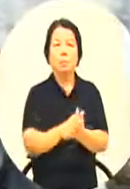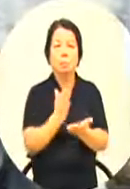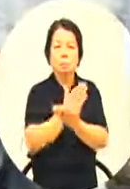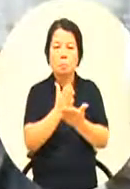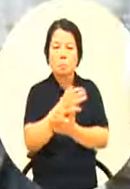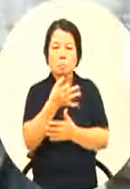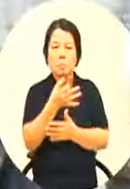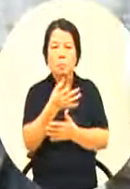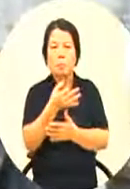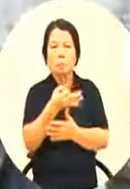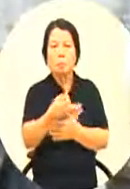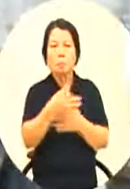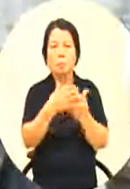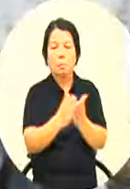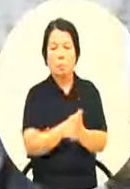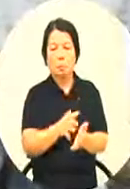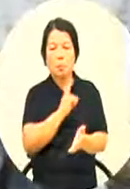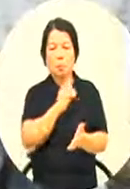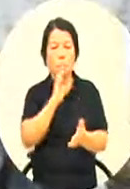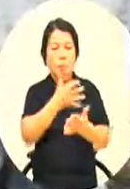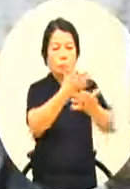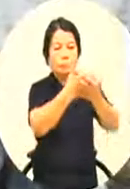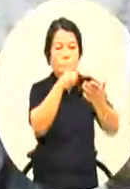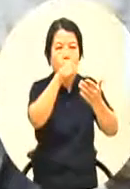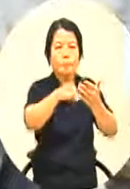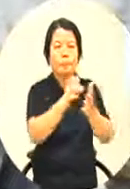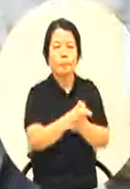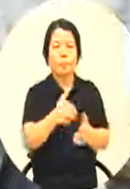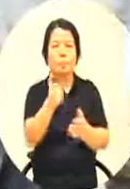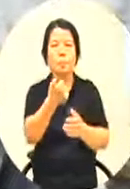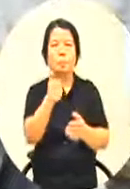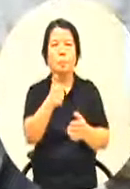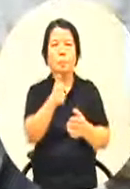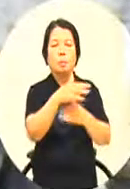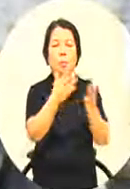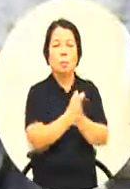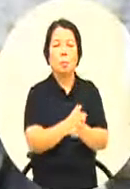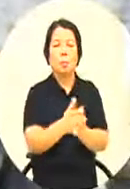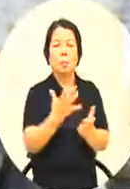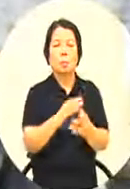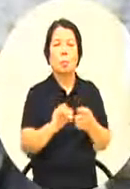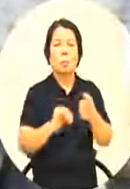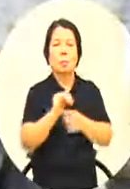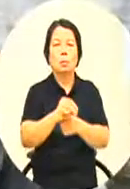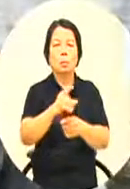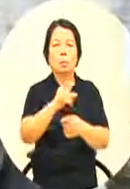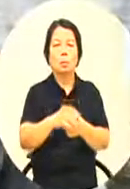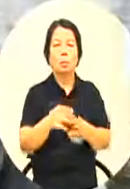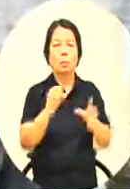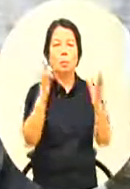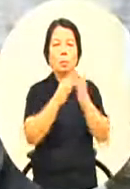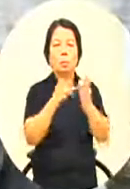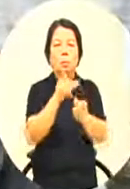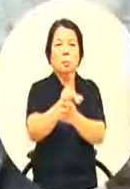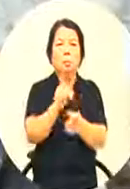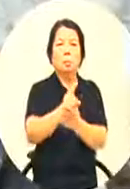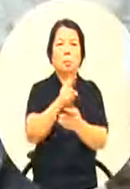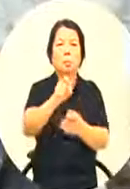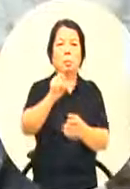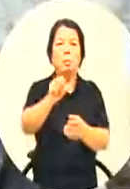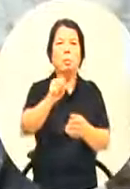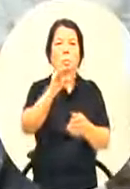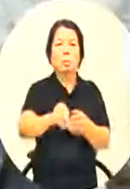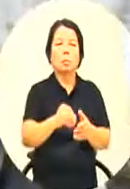多少钱有他判定如果这幅画有五十万那我带你三成带你十五万假设他如果没到乡